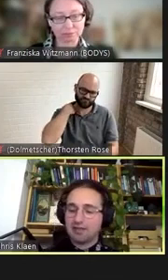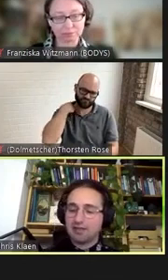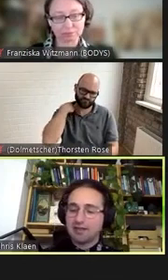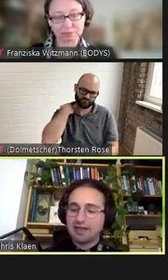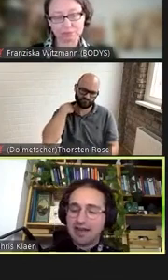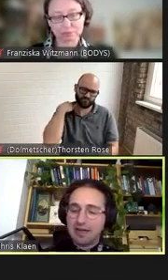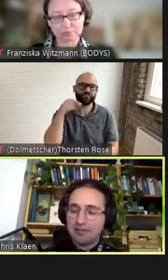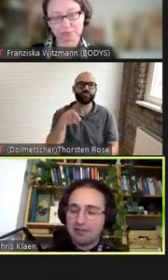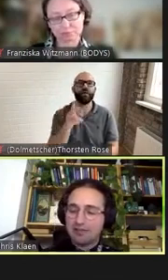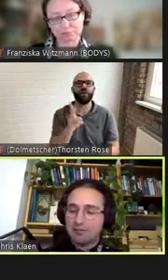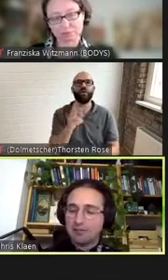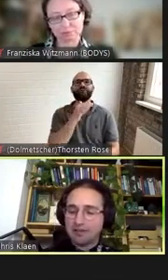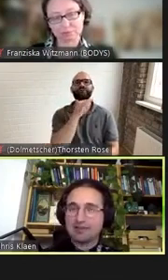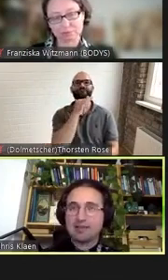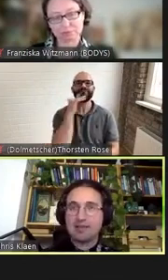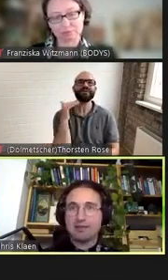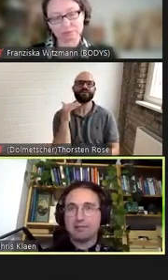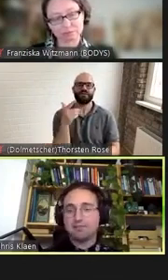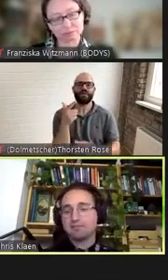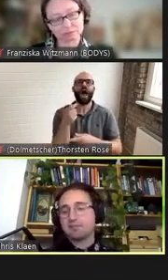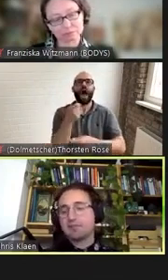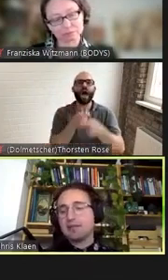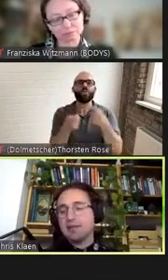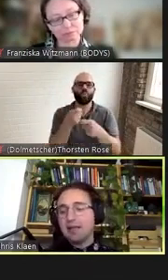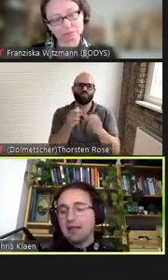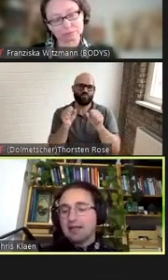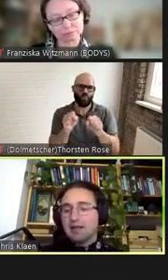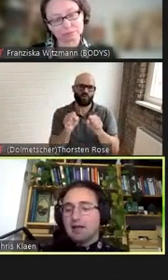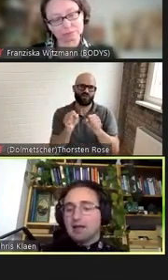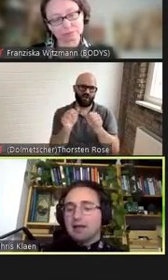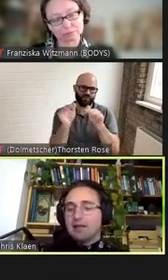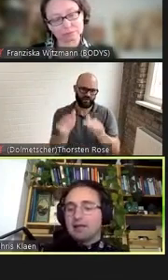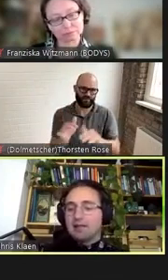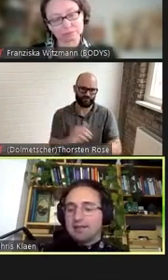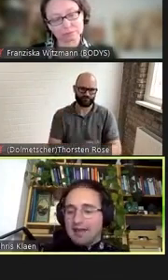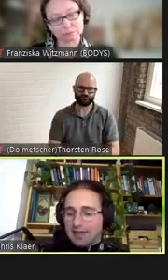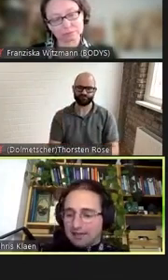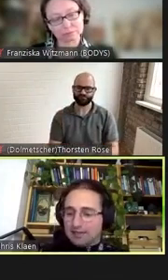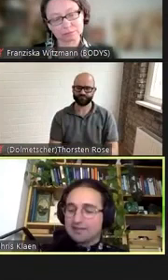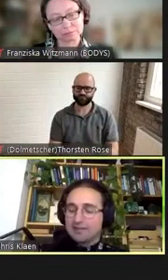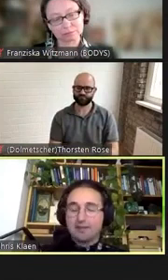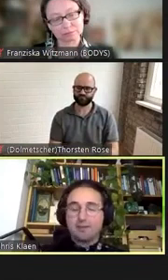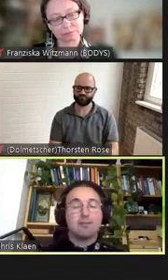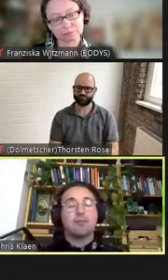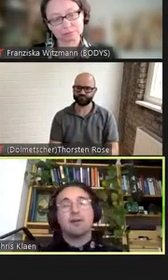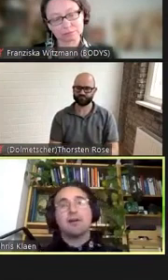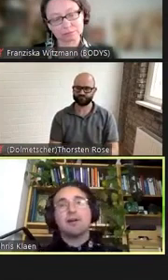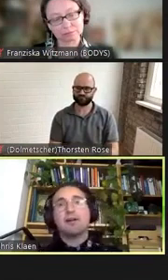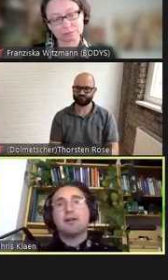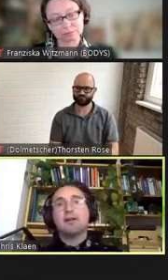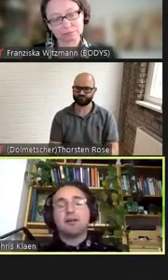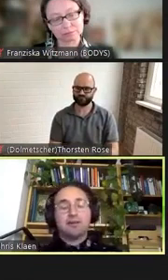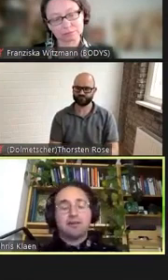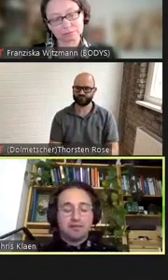Handlungsrahmen bringen kann. Da jetzt eben